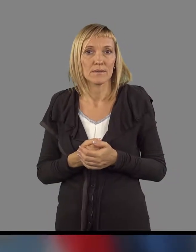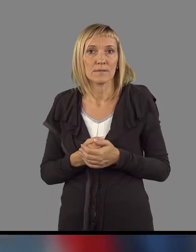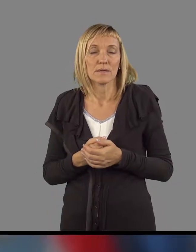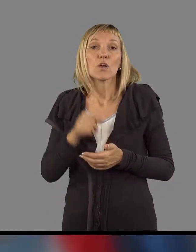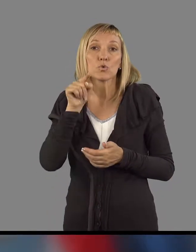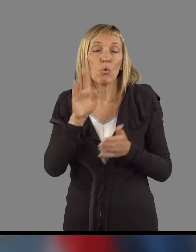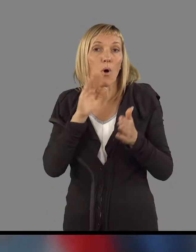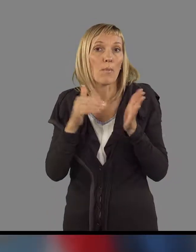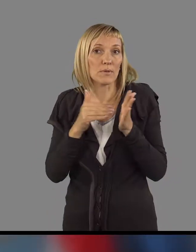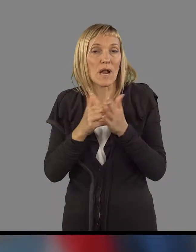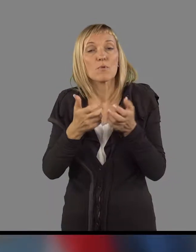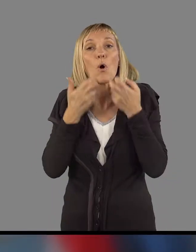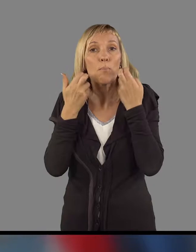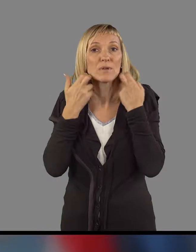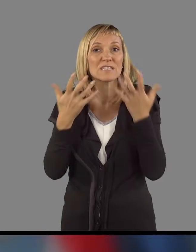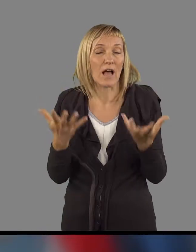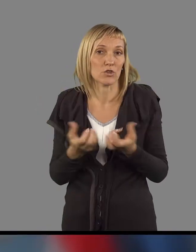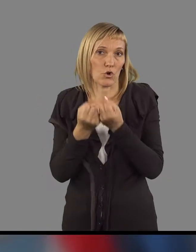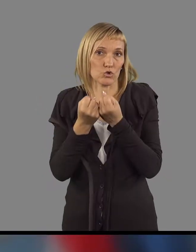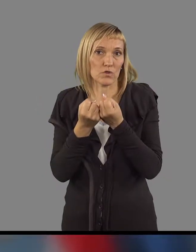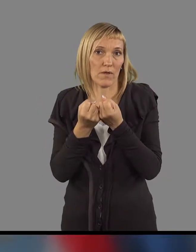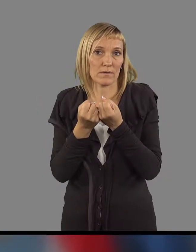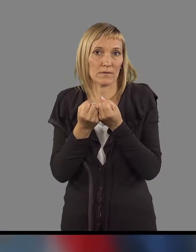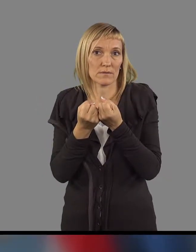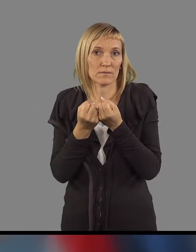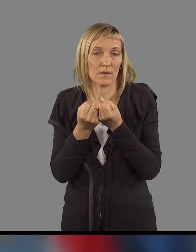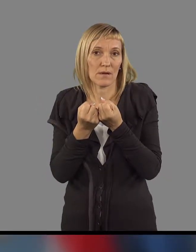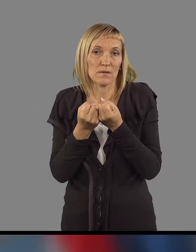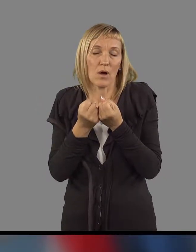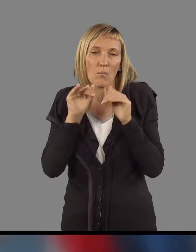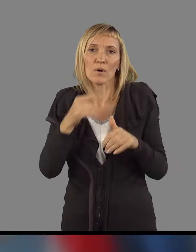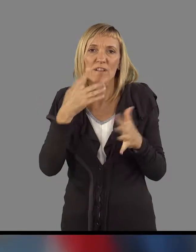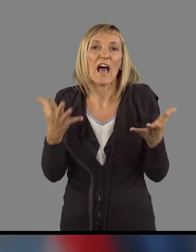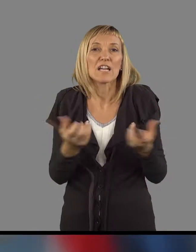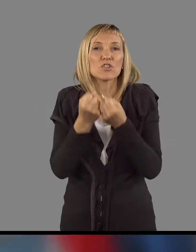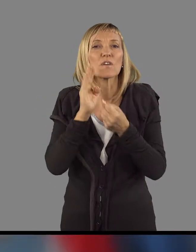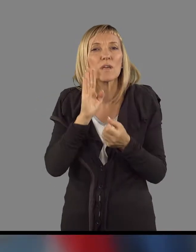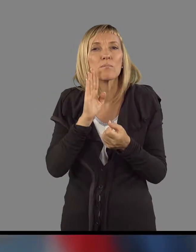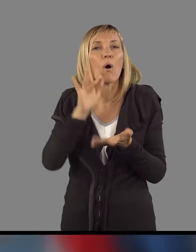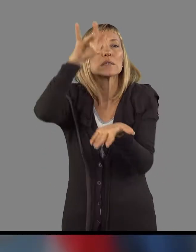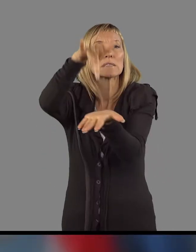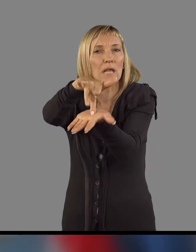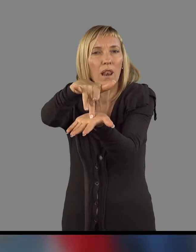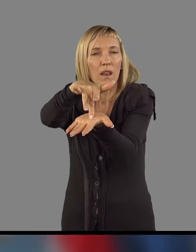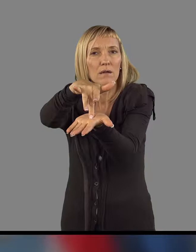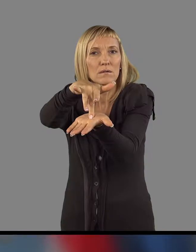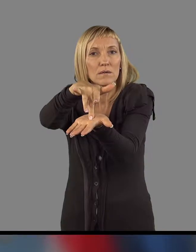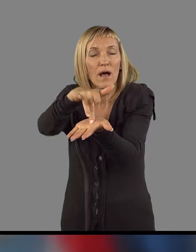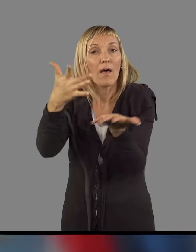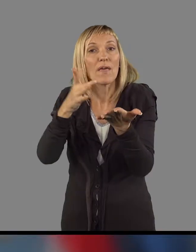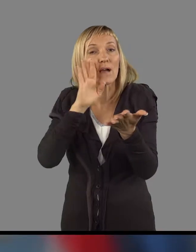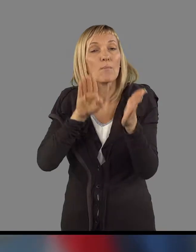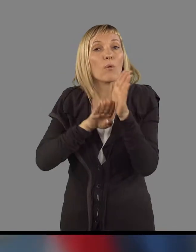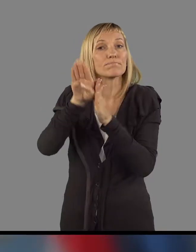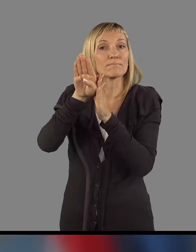Tako da, tu bo potrebno poiskati rešitve. Jaz bom rekel rešitve, ki bo na koncu vodile k cilju, da nekaj